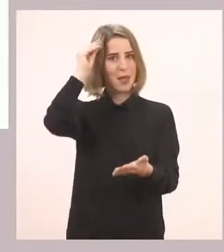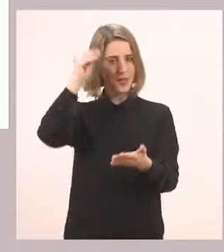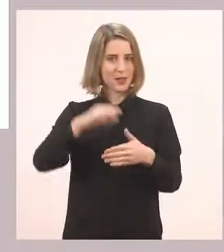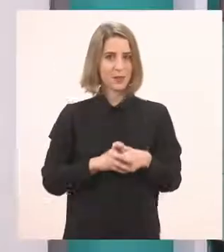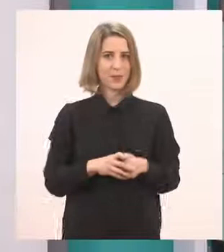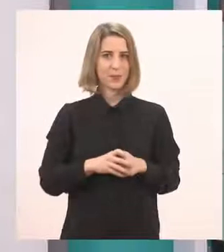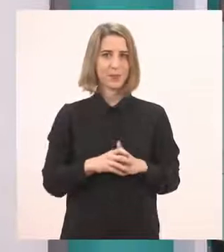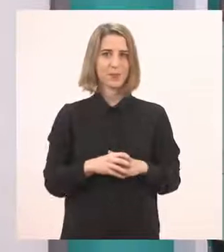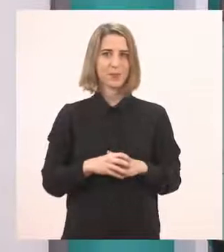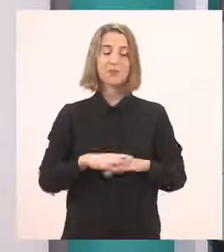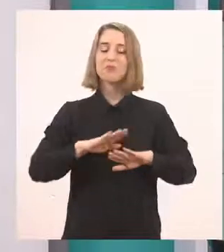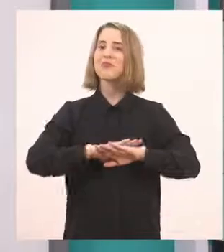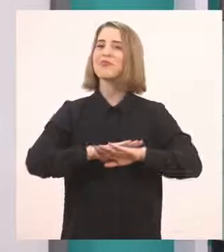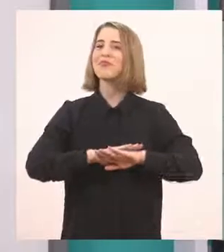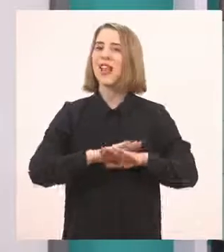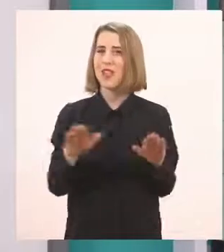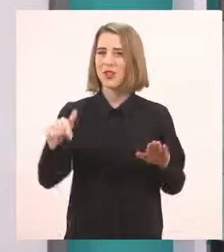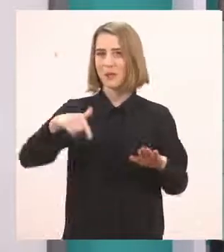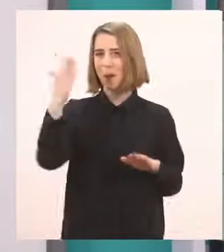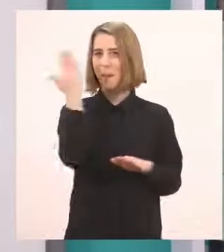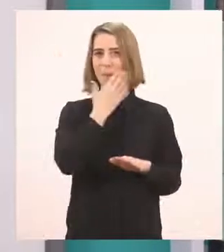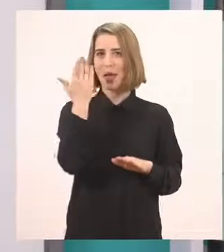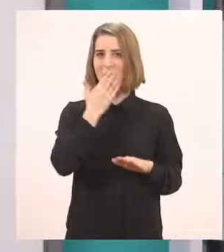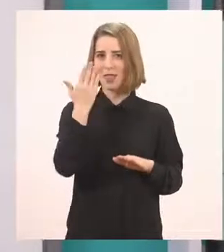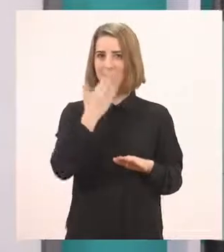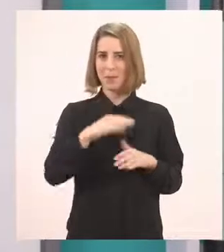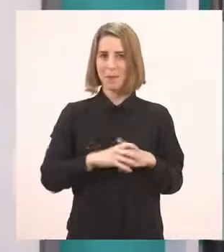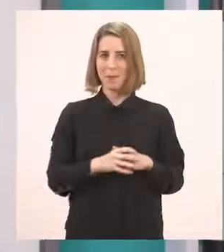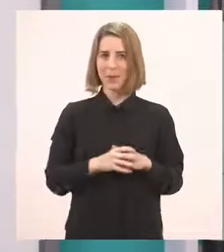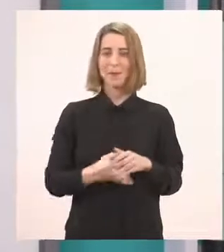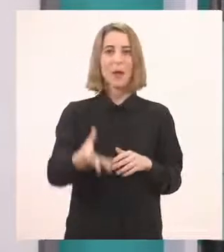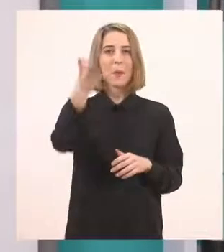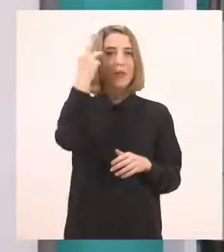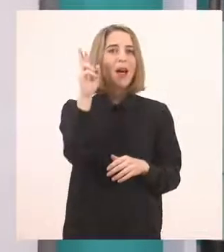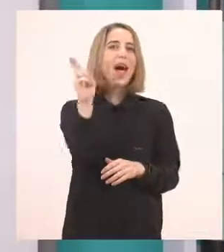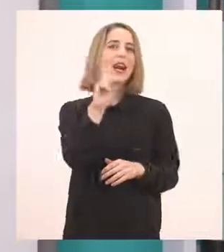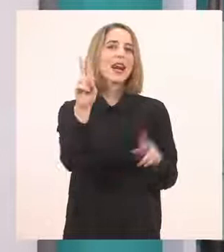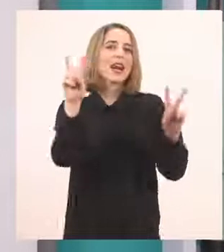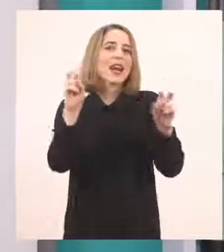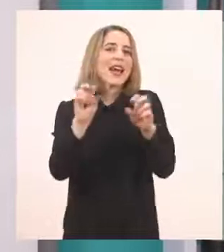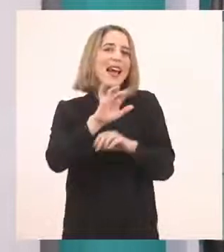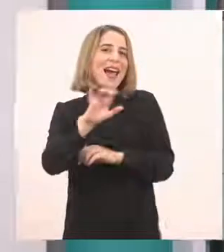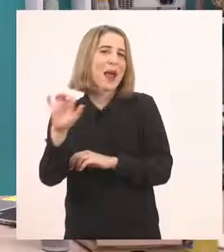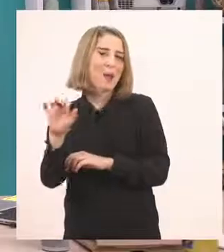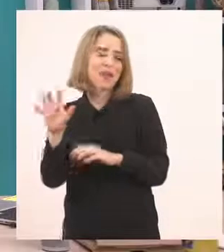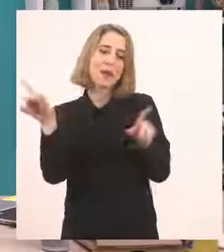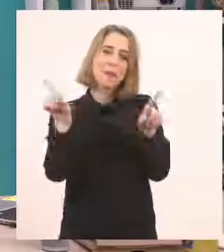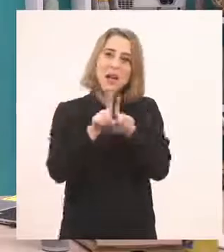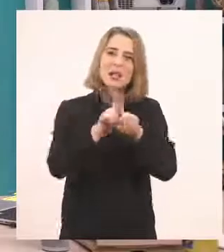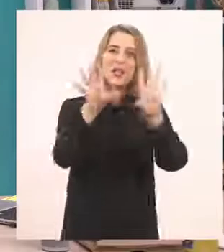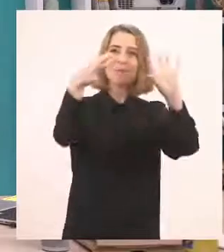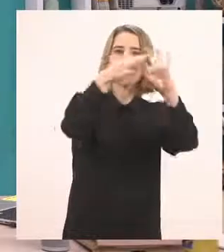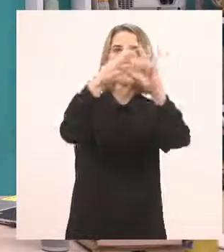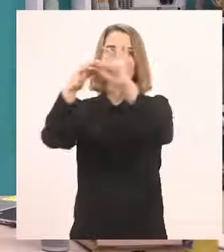Αυτά λοιπόν... Τελειώσαμε λοιπόν σήμερα το μάθημά μας. Μάθαμε το ρ με όλες τις παρεούλες. Το